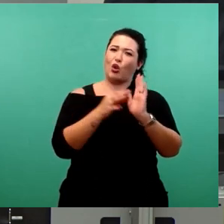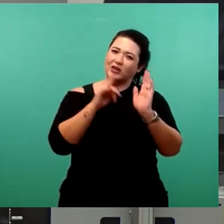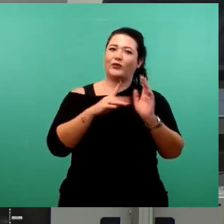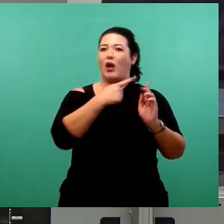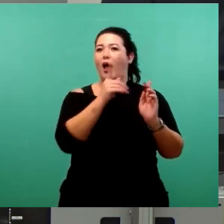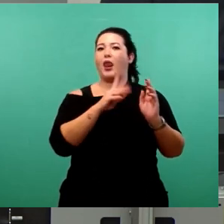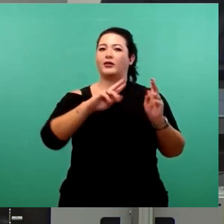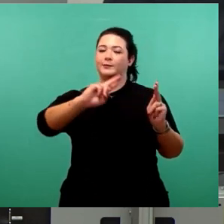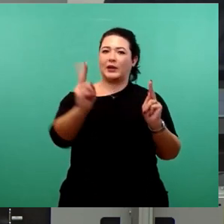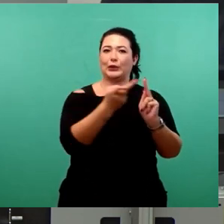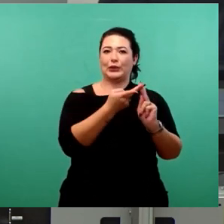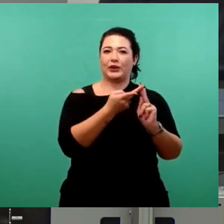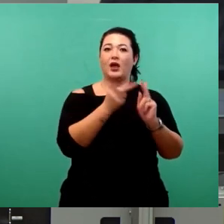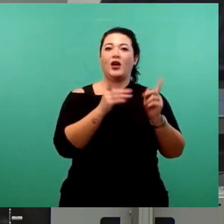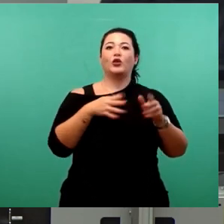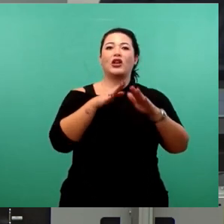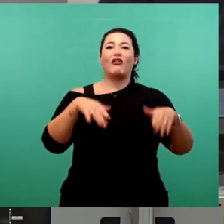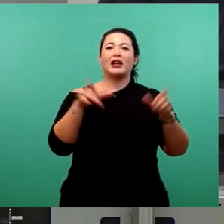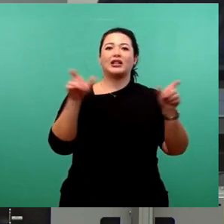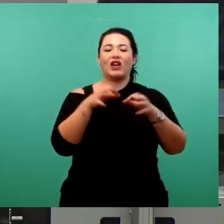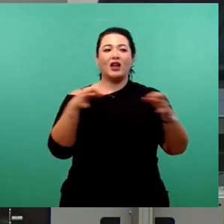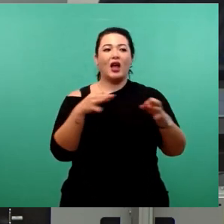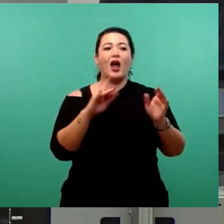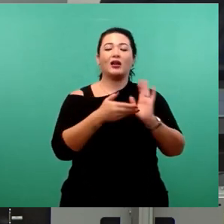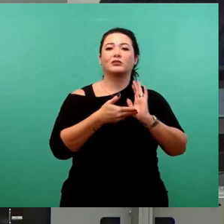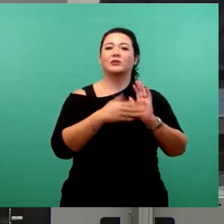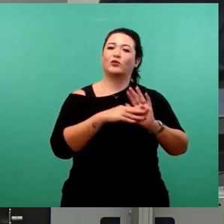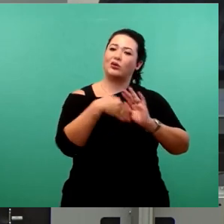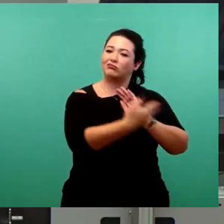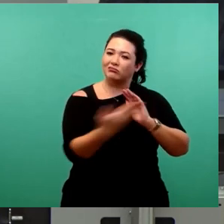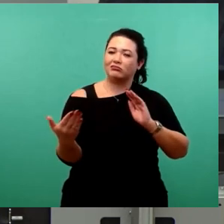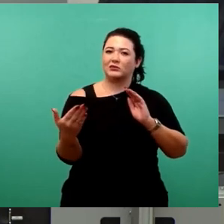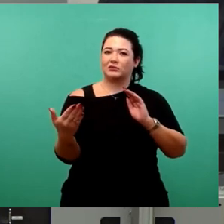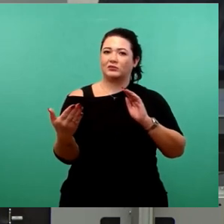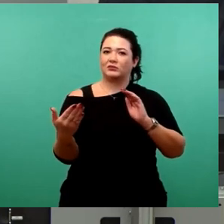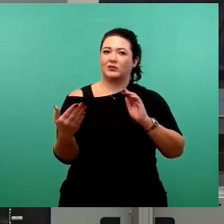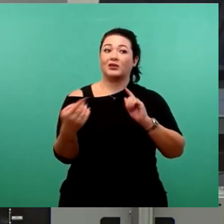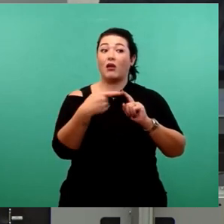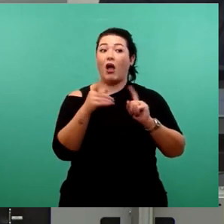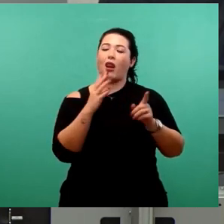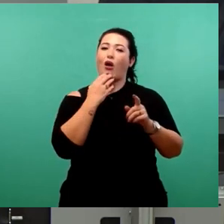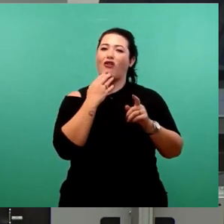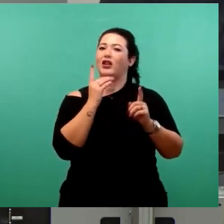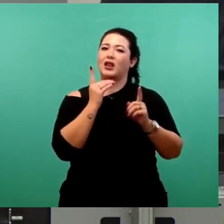Weihnachtsfeiertage wohl nichts Besseres vorlegen, auch wenn wir alle oder wenigstens viele darauf gehofft hatten. Offensichtlich, ganz